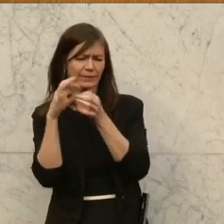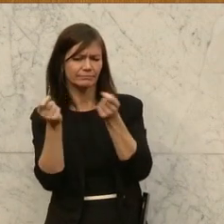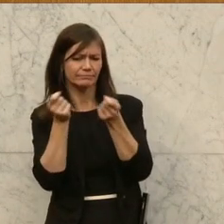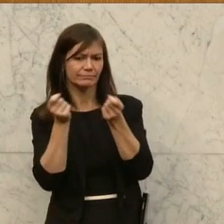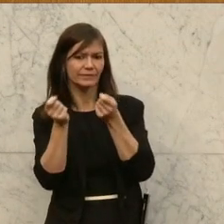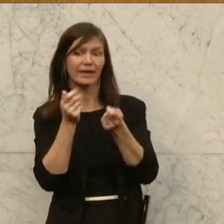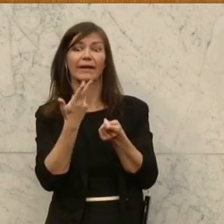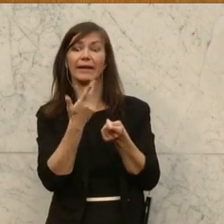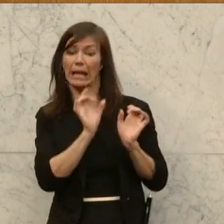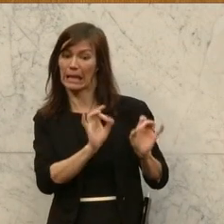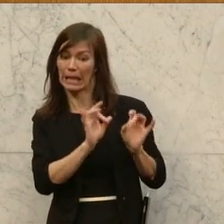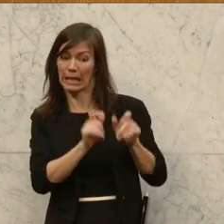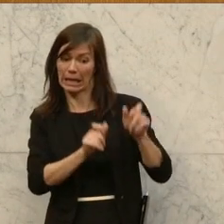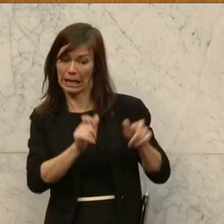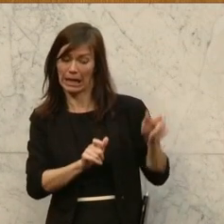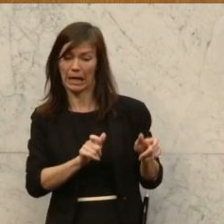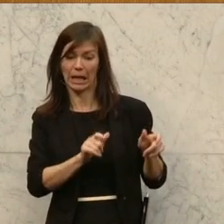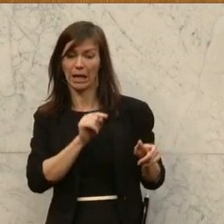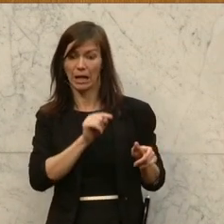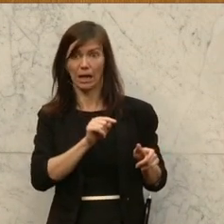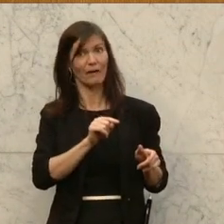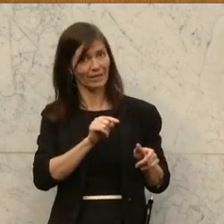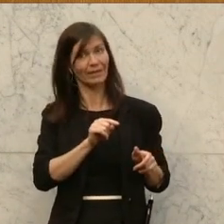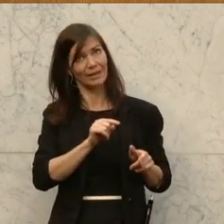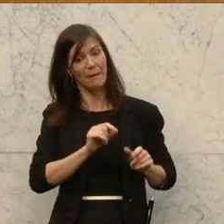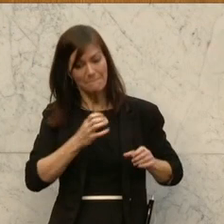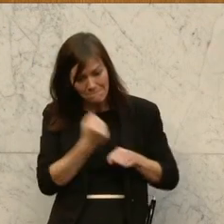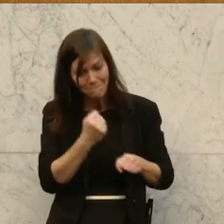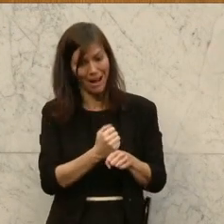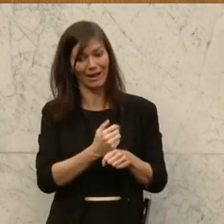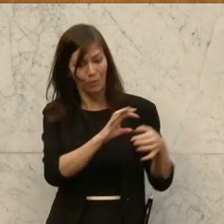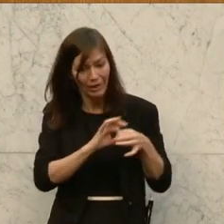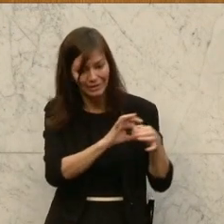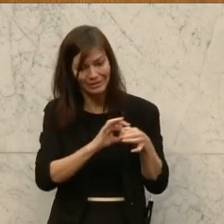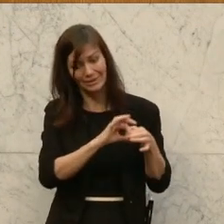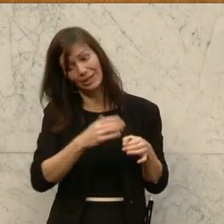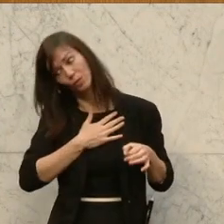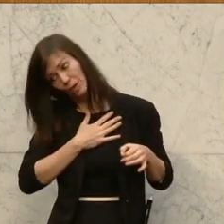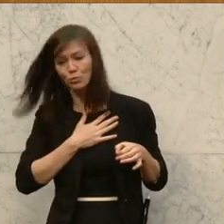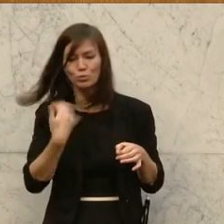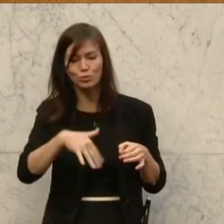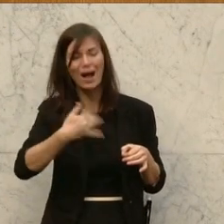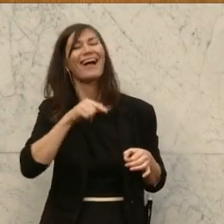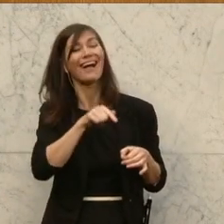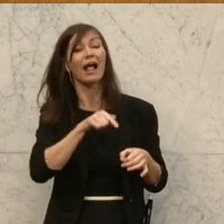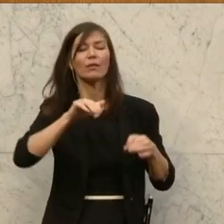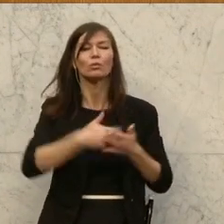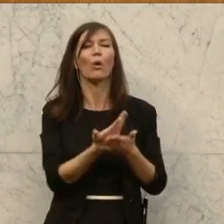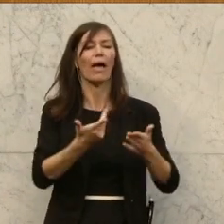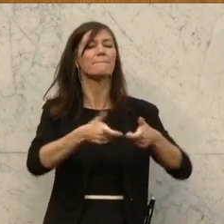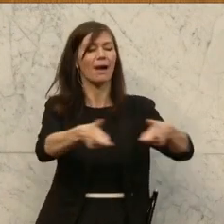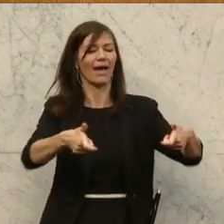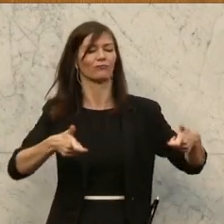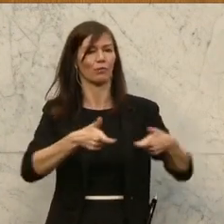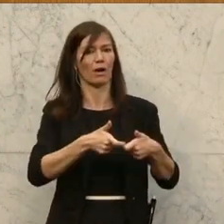jene Lehrkräfte, die das tun, manche sagen, sich antun, da passiert gerade Großes, indem hier eine neue Plattform als One-Stop-Shop